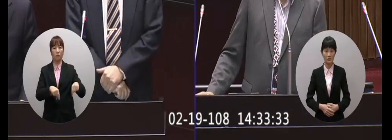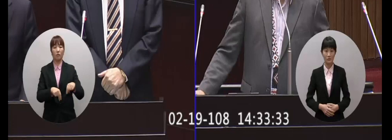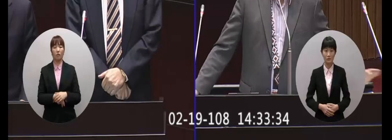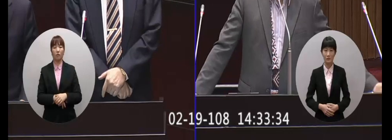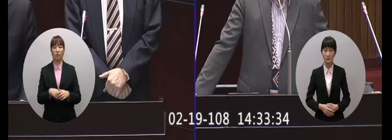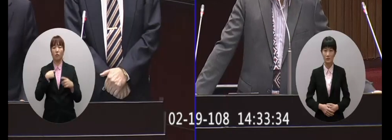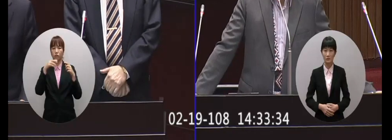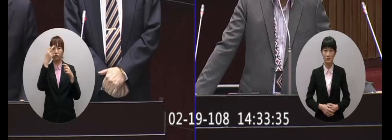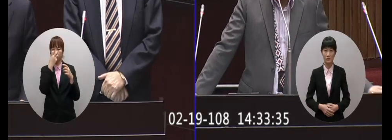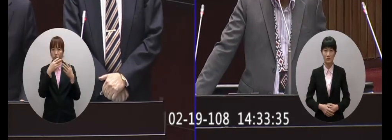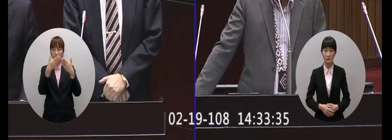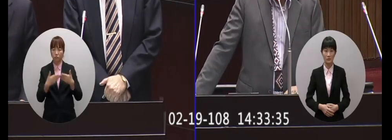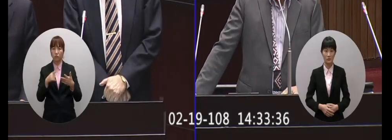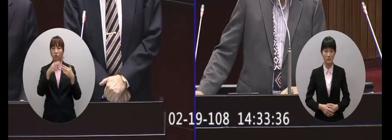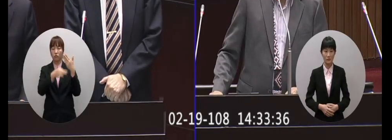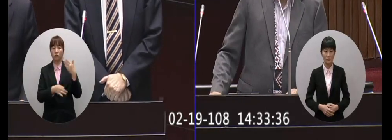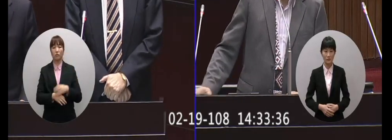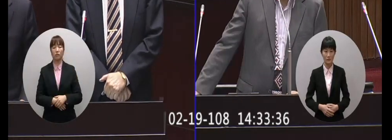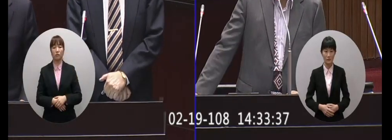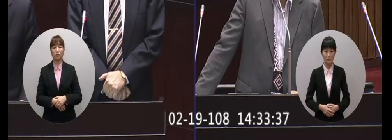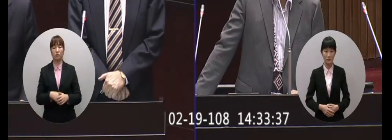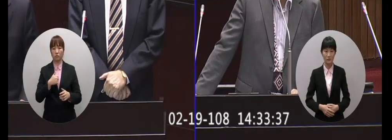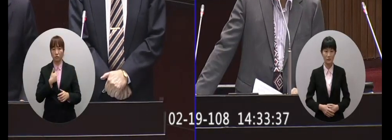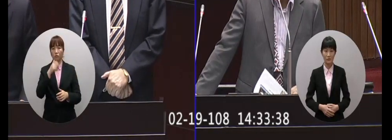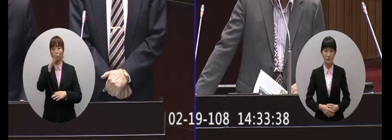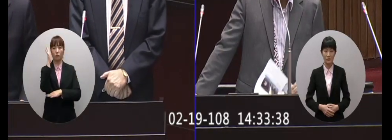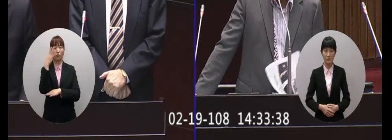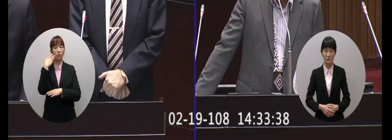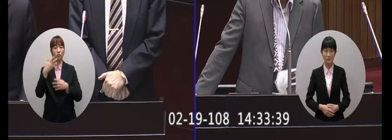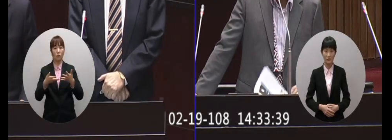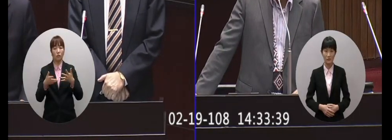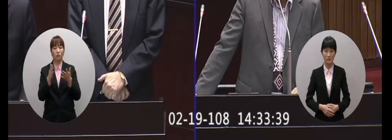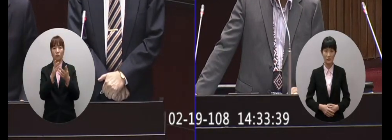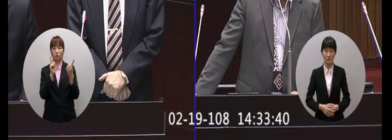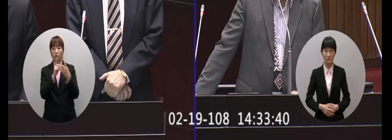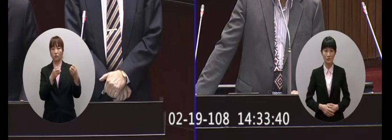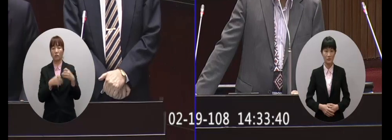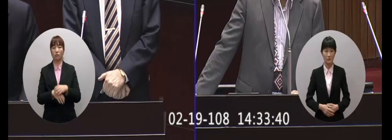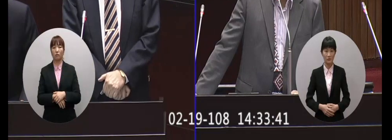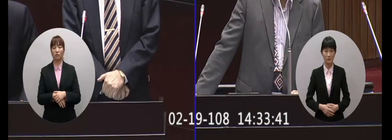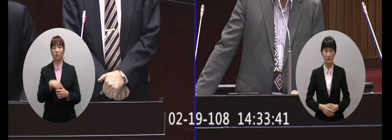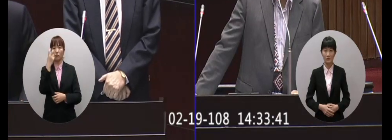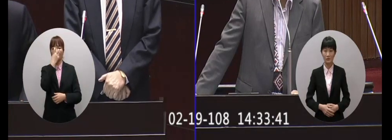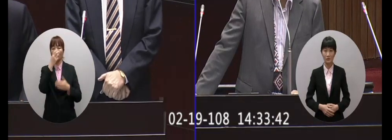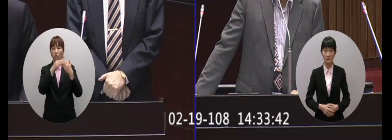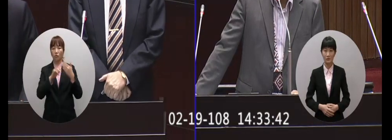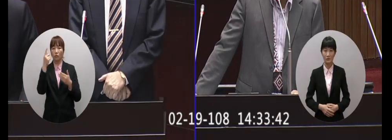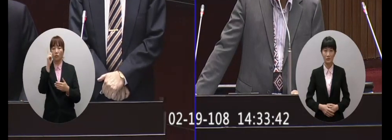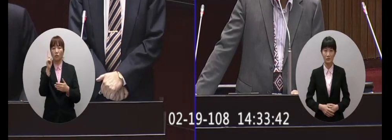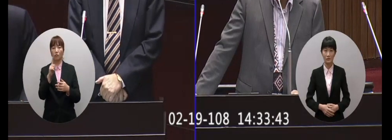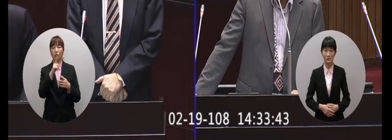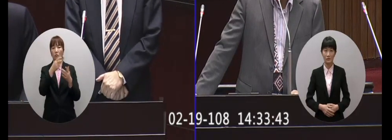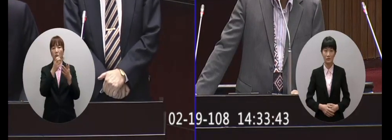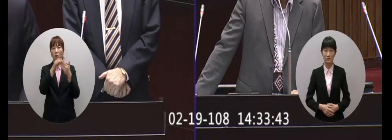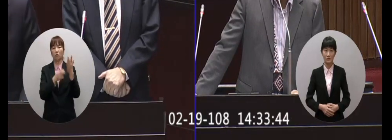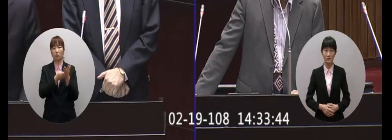那我檢視了一下兩岸人民關係條例確實有政治議題的這個談判但是他的監督的機制他們的門檻